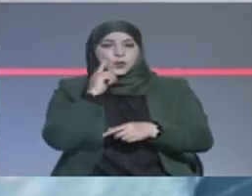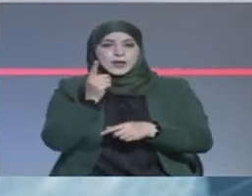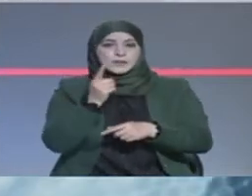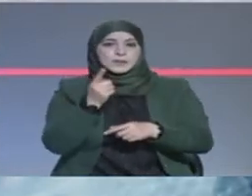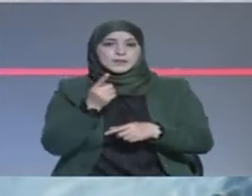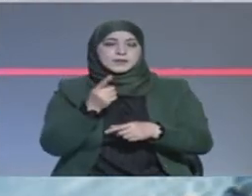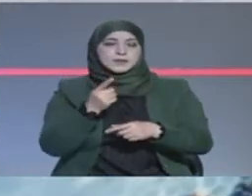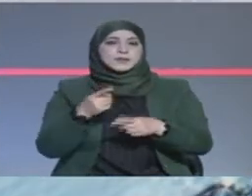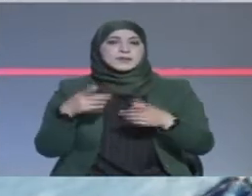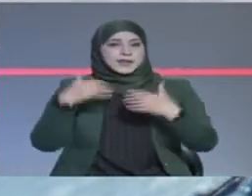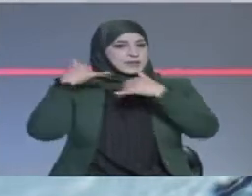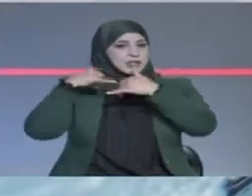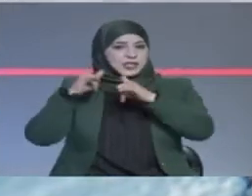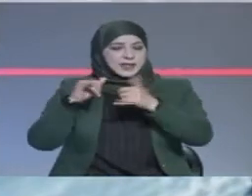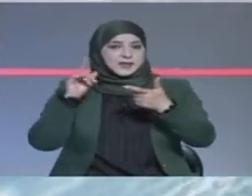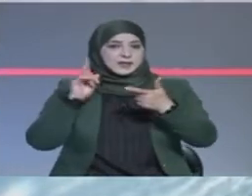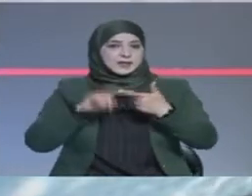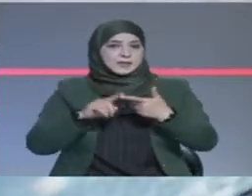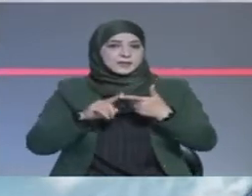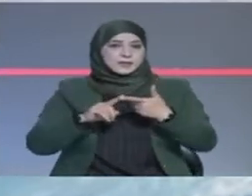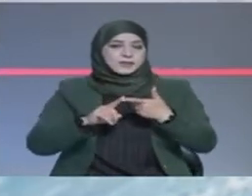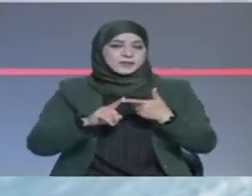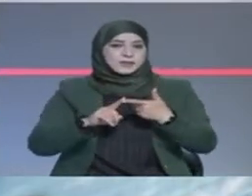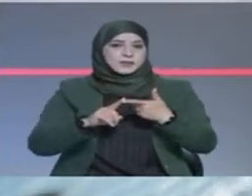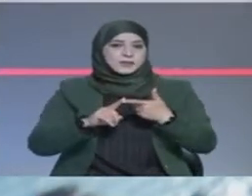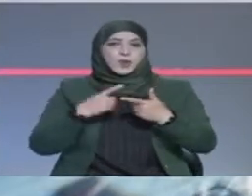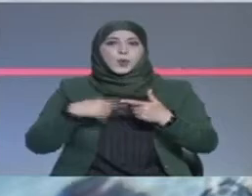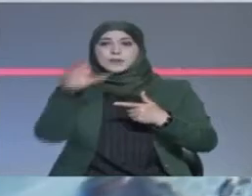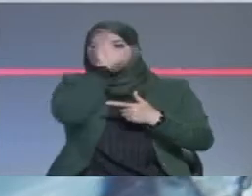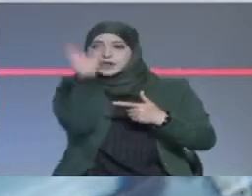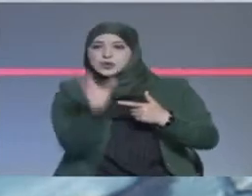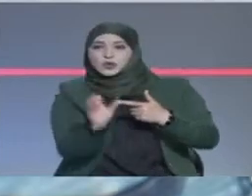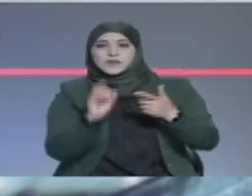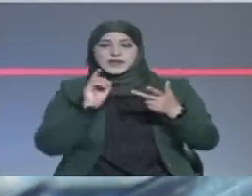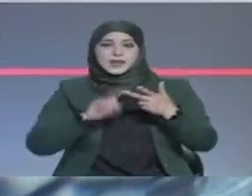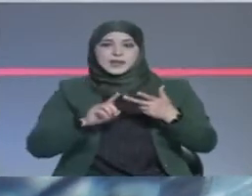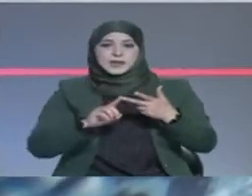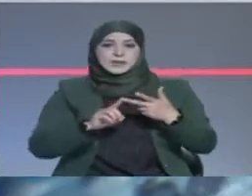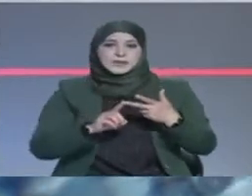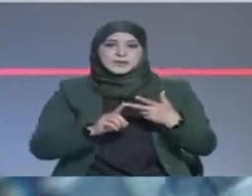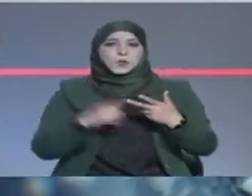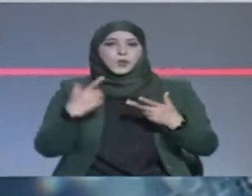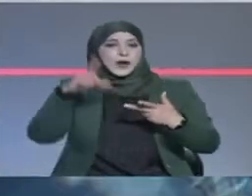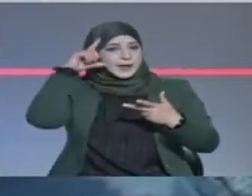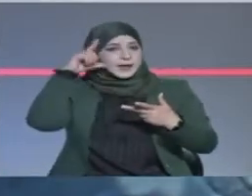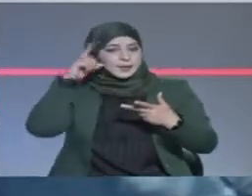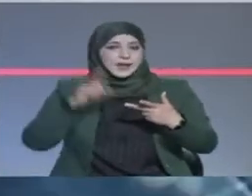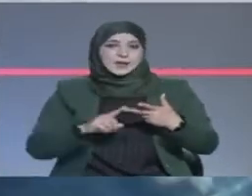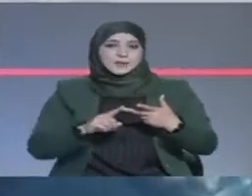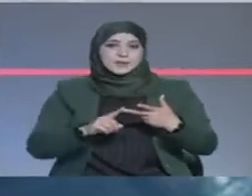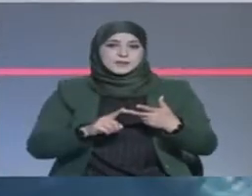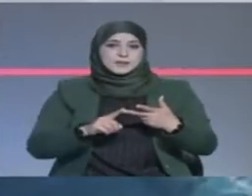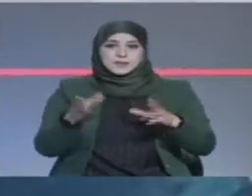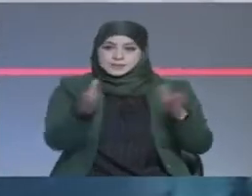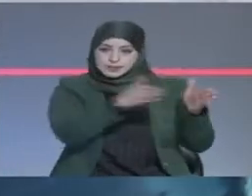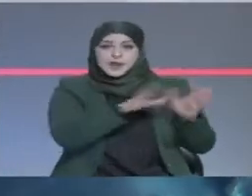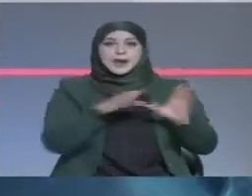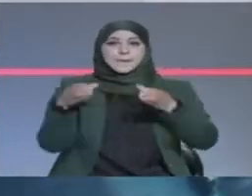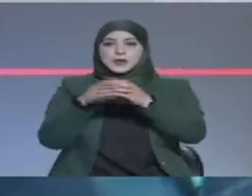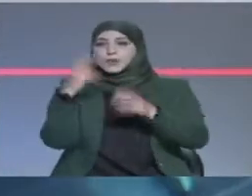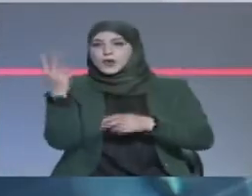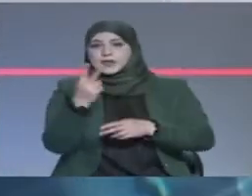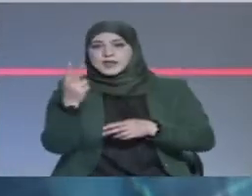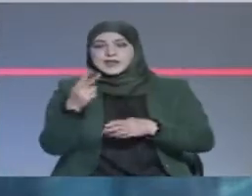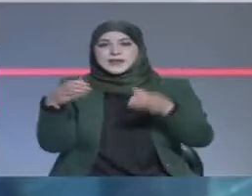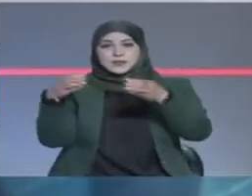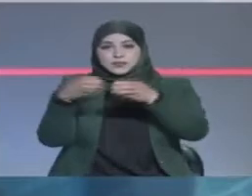وفاق الصيف الجزائرية وأورلاندو بايرتز الجنوب الافريقية وأهل بنغازيا الليبية فيما تجمع المجموعة الثانية